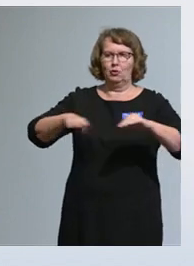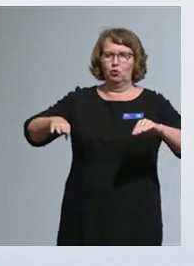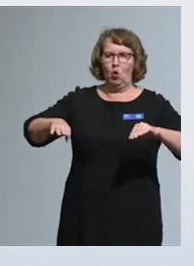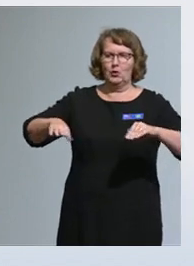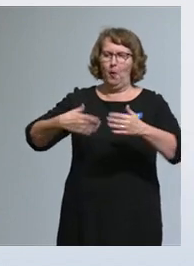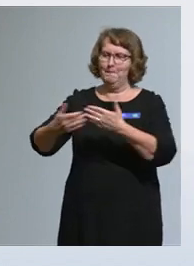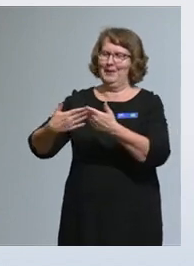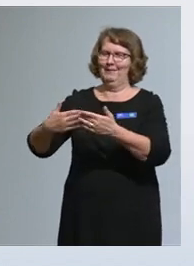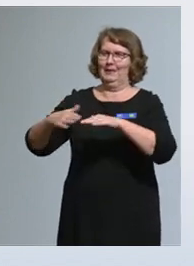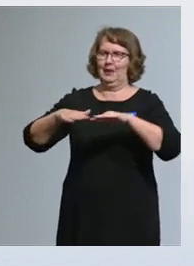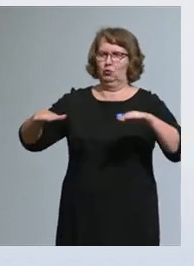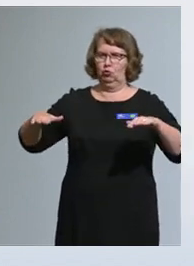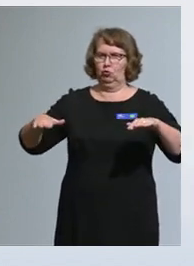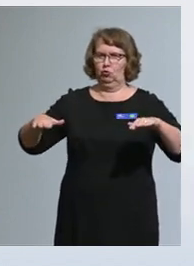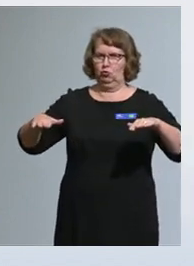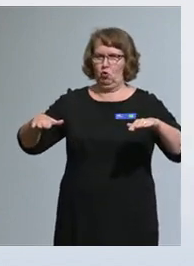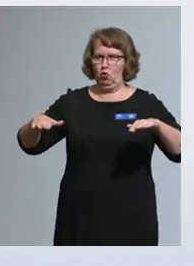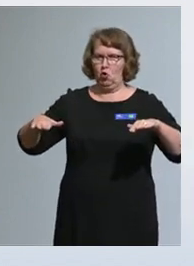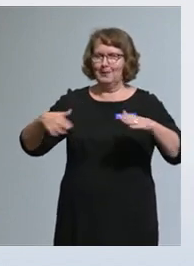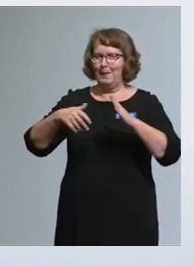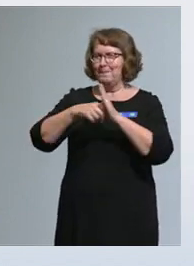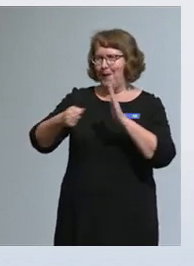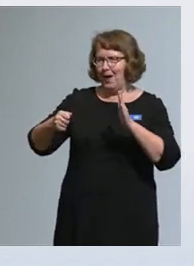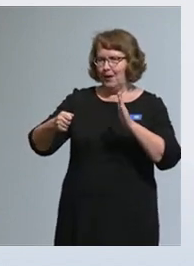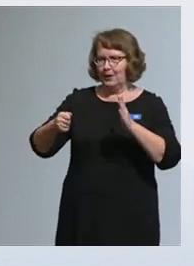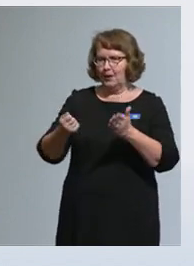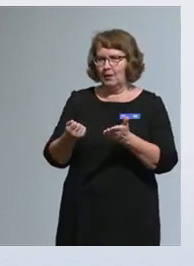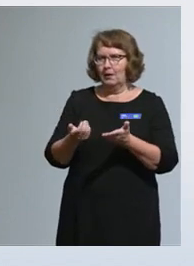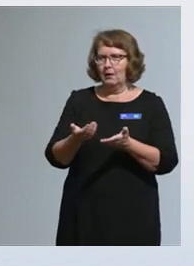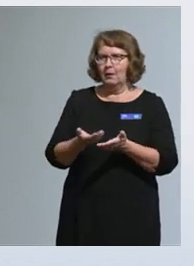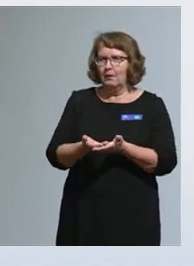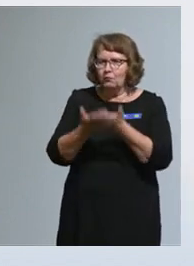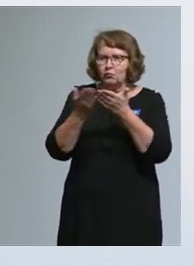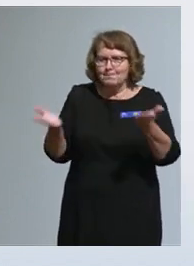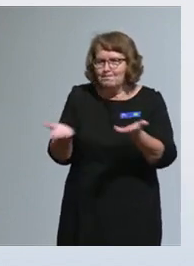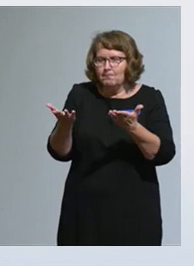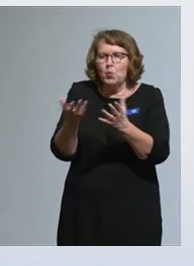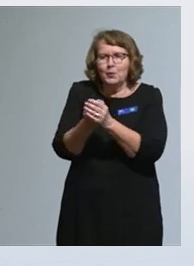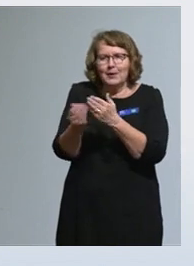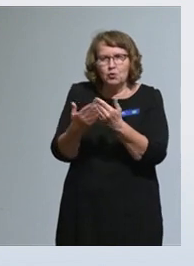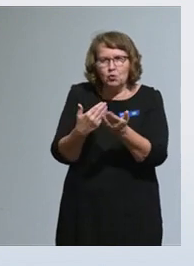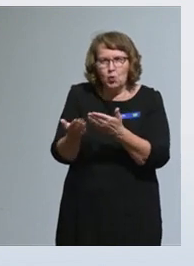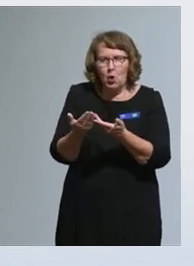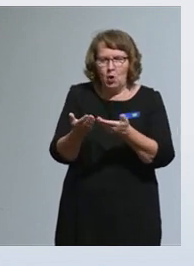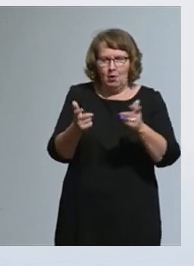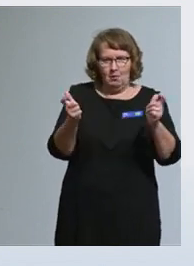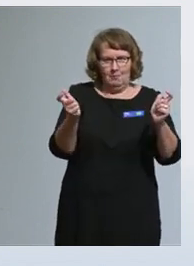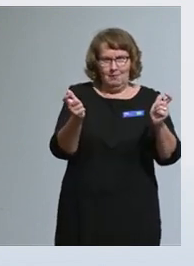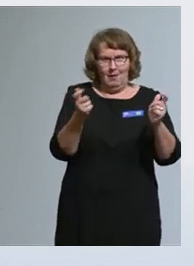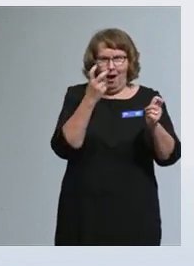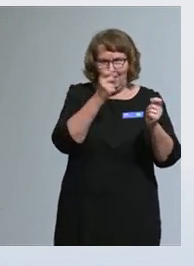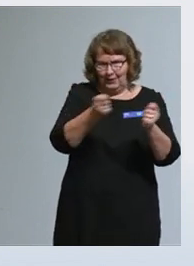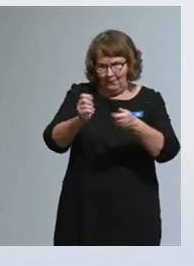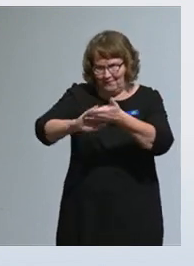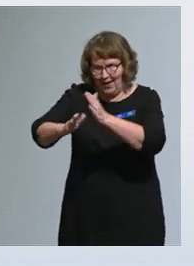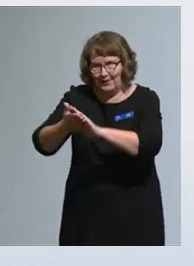edistää yhteistyötä avustusten eri myöntäjien välillä, myöntäjien ja hakijan välillä ja hakijoiden välillä.